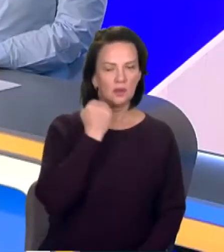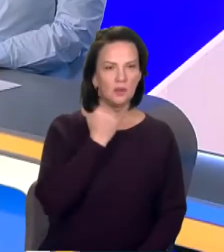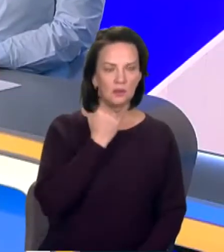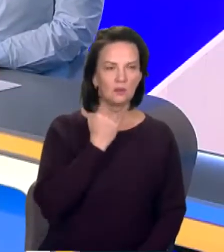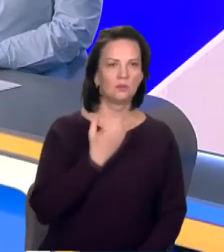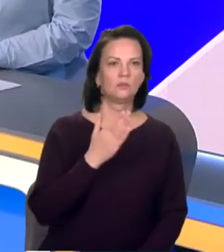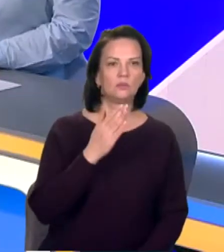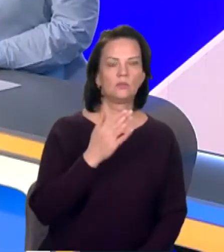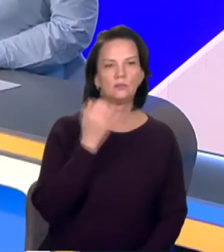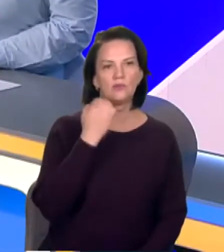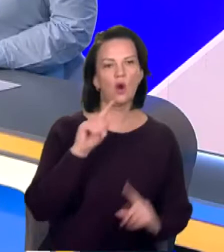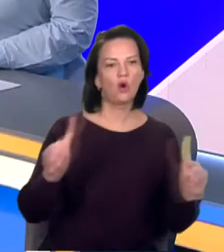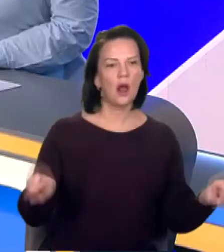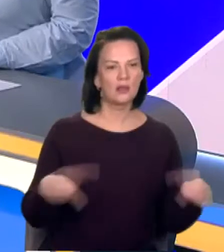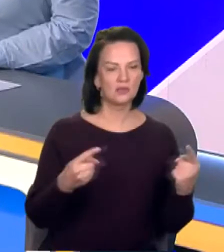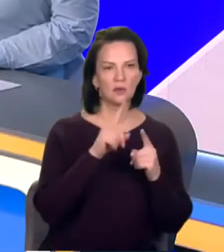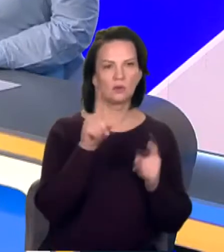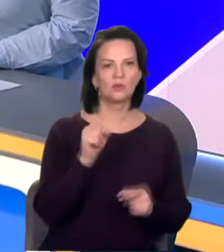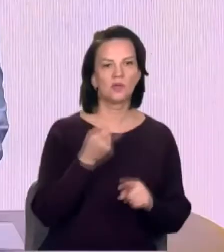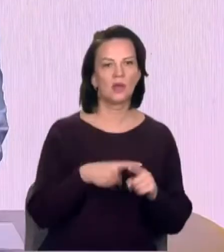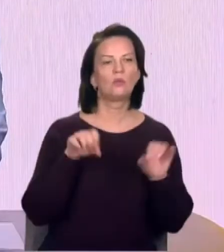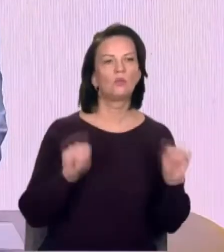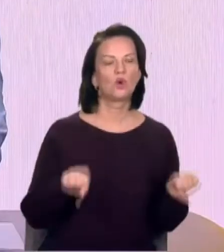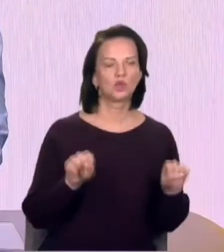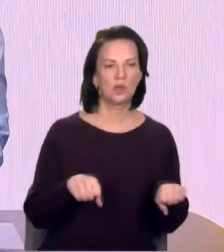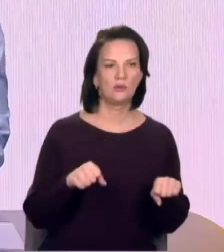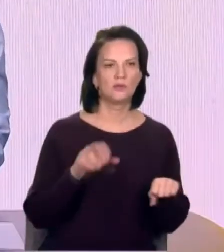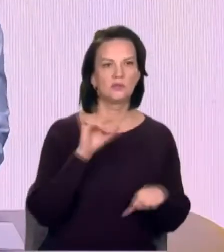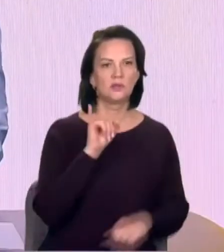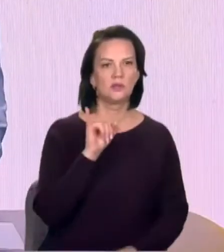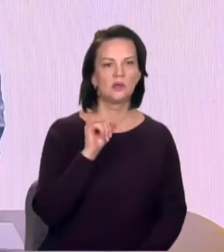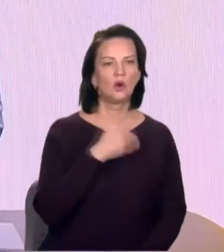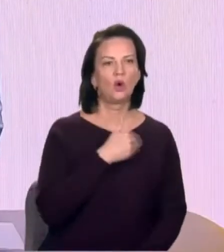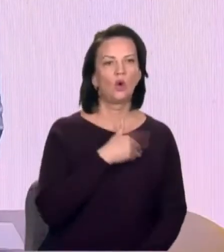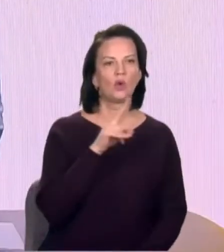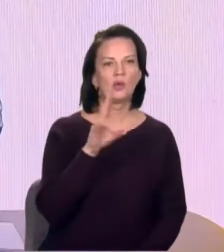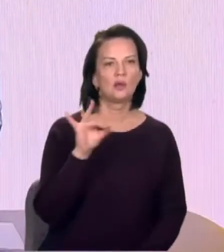перегляд!